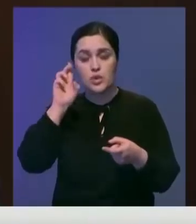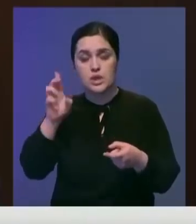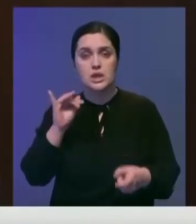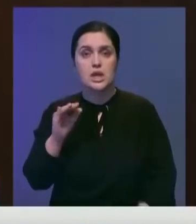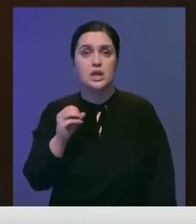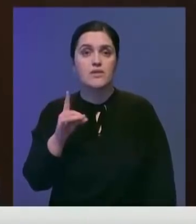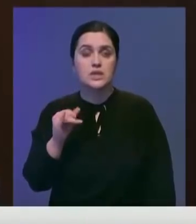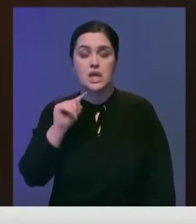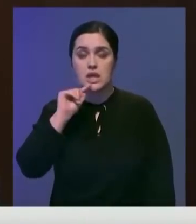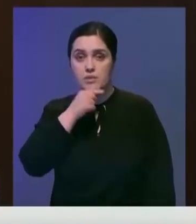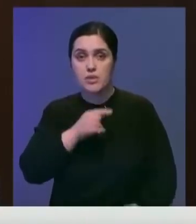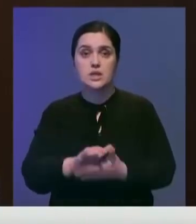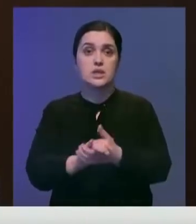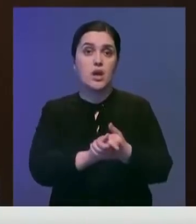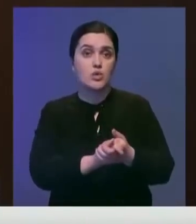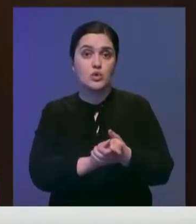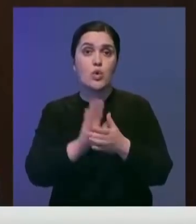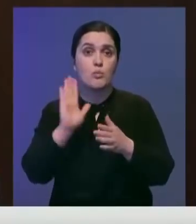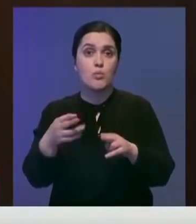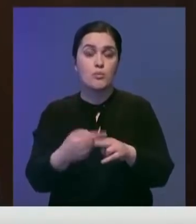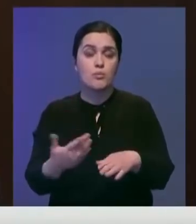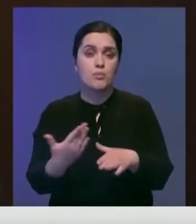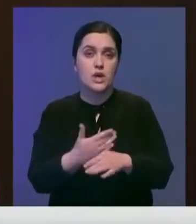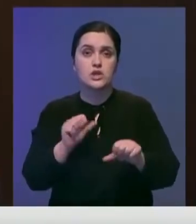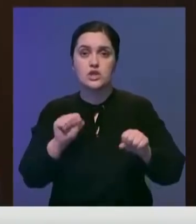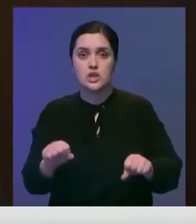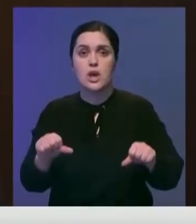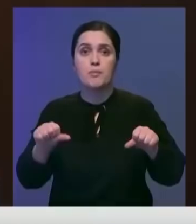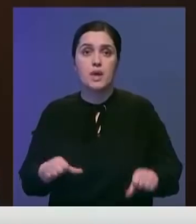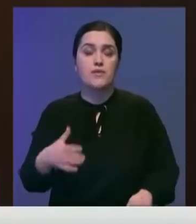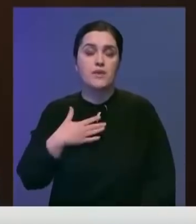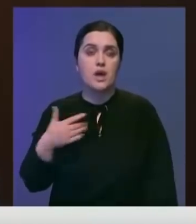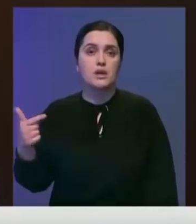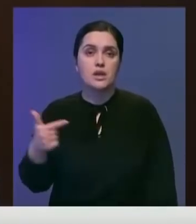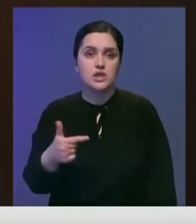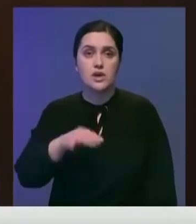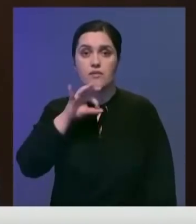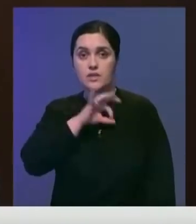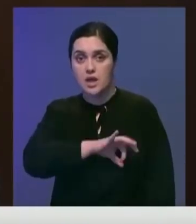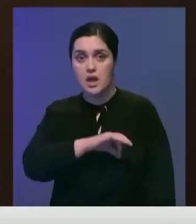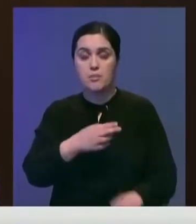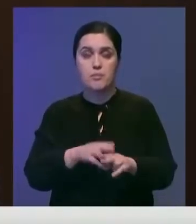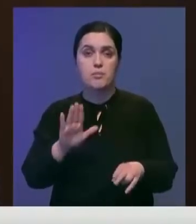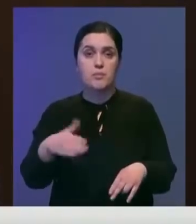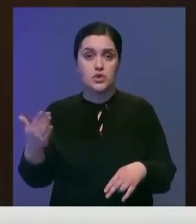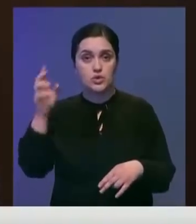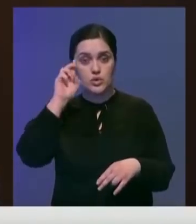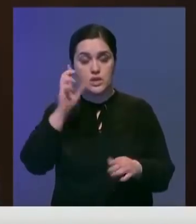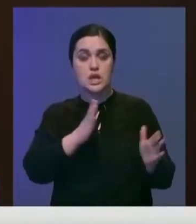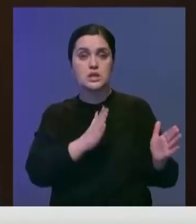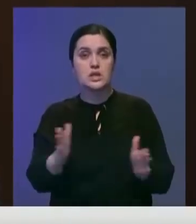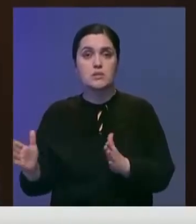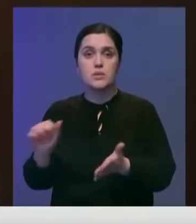Евразийского экономического союза. Они будут способствовать защите прав наших граждан, эффективному использованию межгосударственной системы